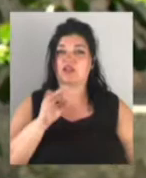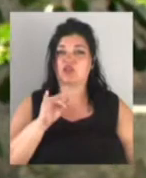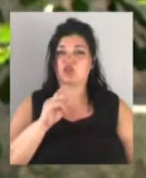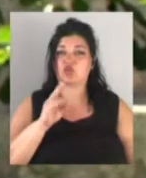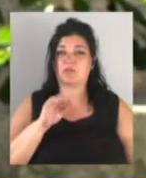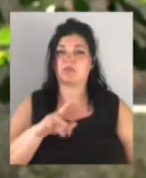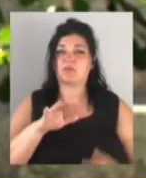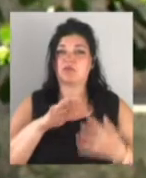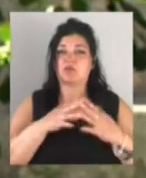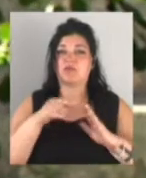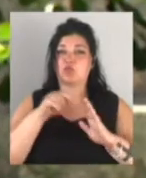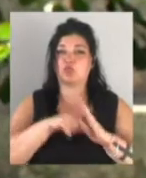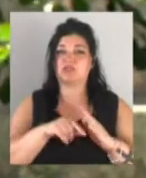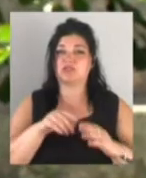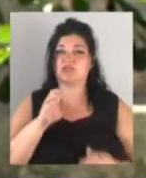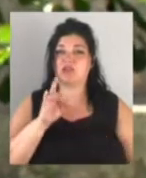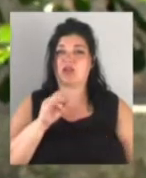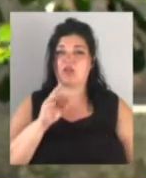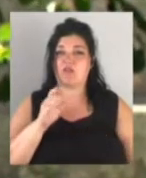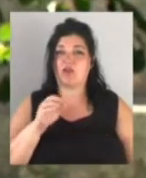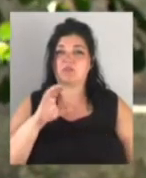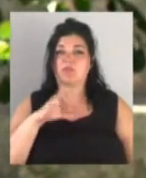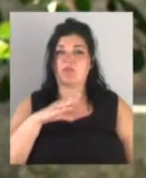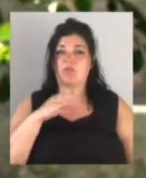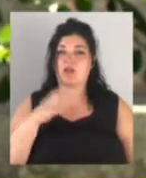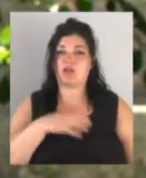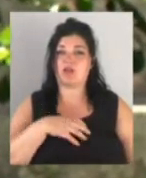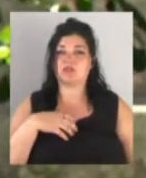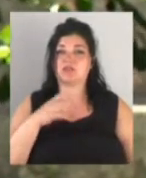внутрістранова з Болградської центральної районної лікарні.